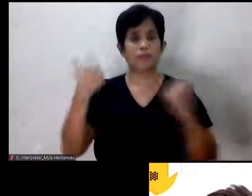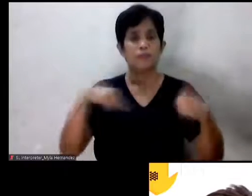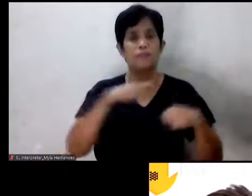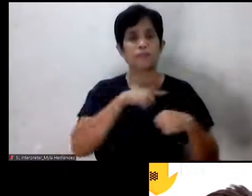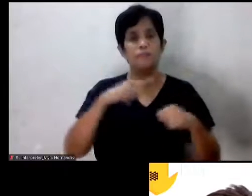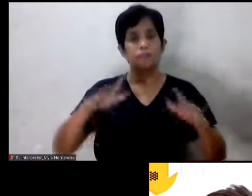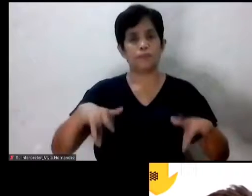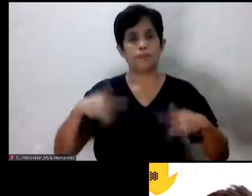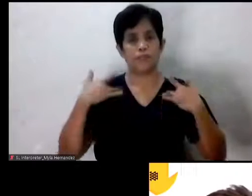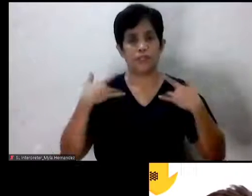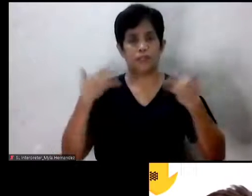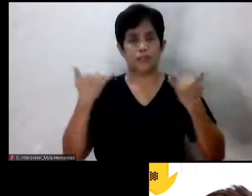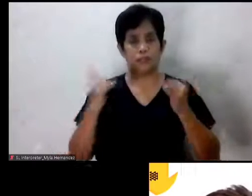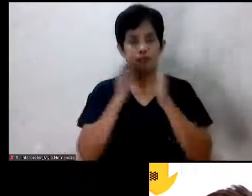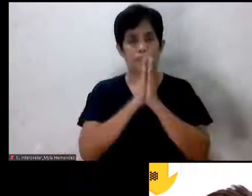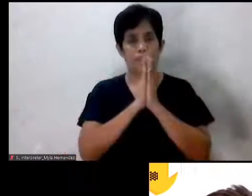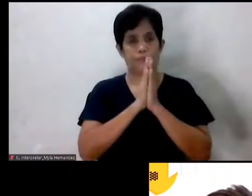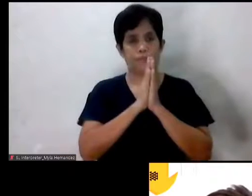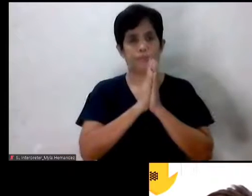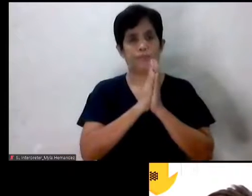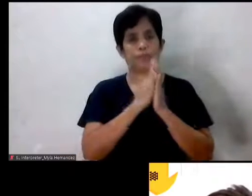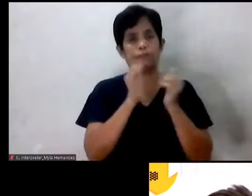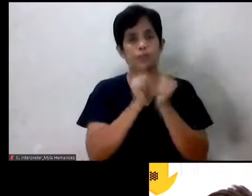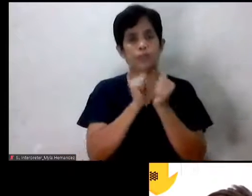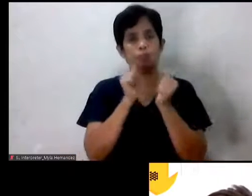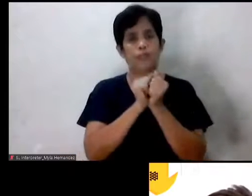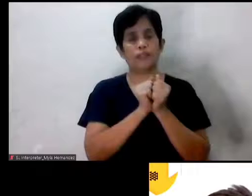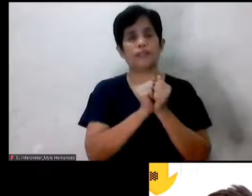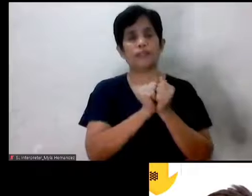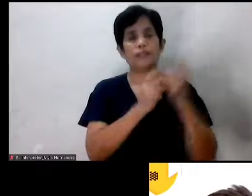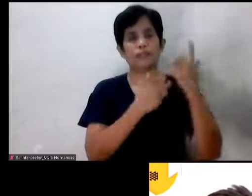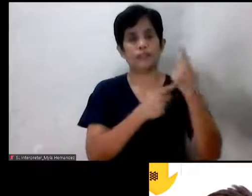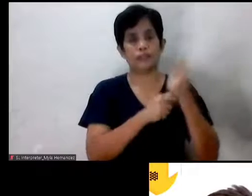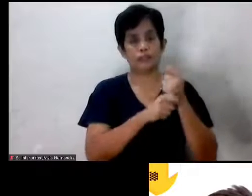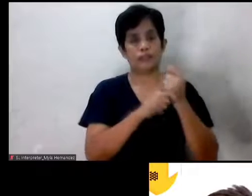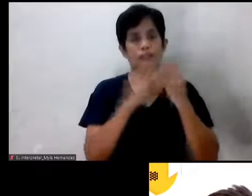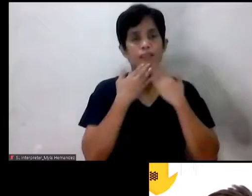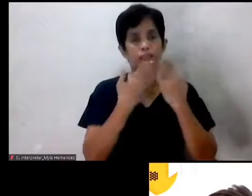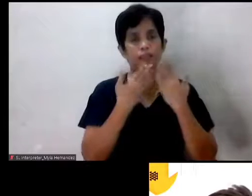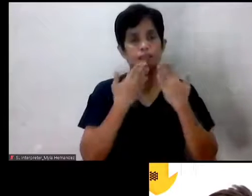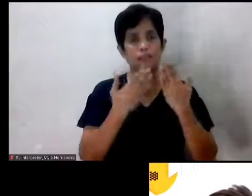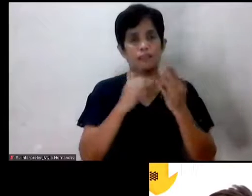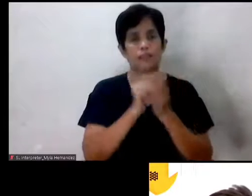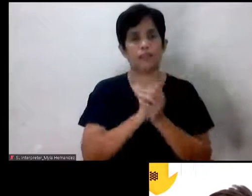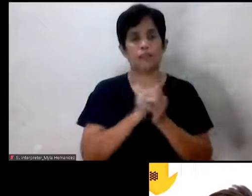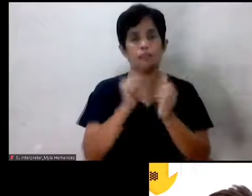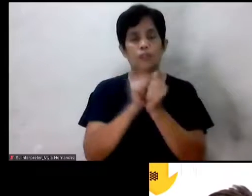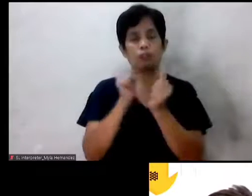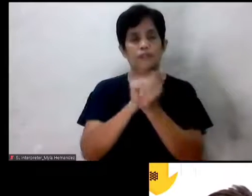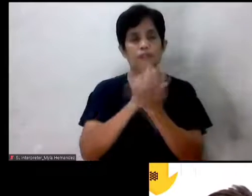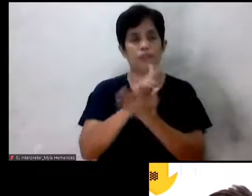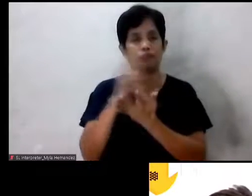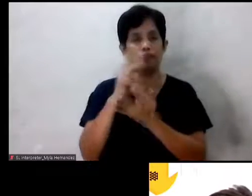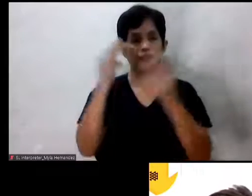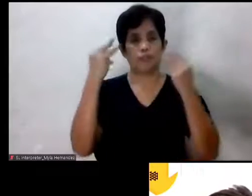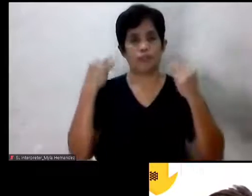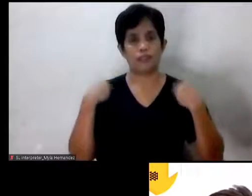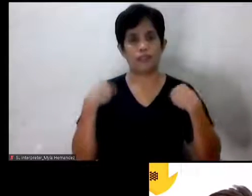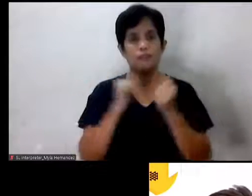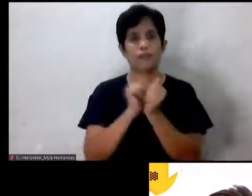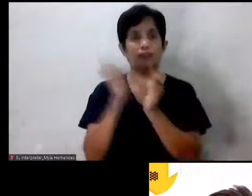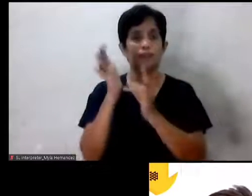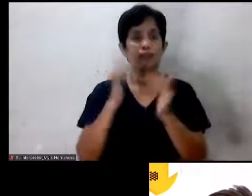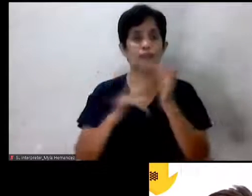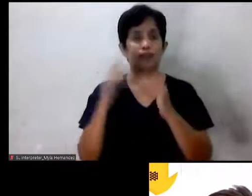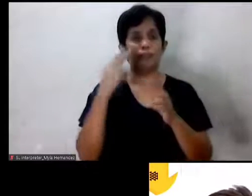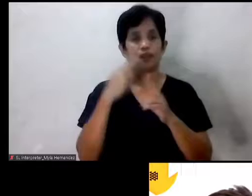aming panalangay, inilalapit po namin sa iyo na may pagkitiwala at pasasalamat. Kasama po ang aming mahal na Inang Maria, sa pangalan ni Yesus.